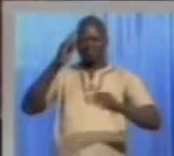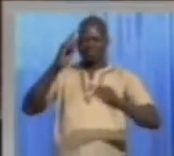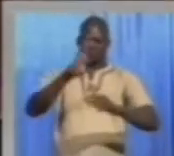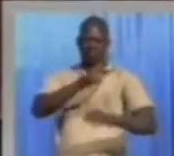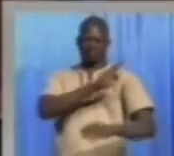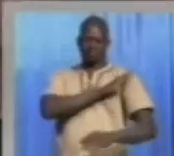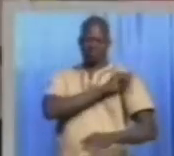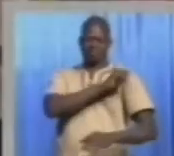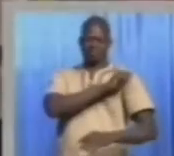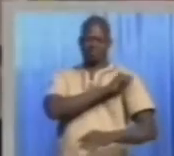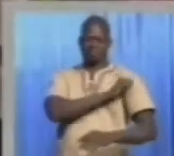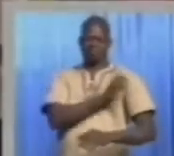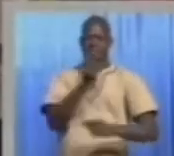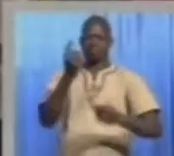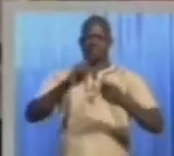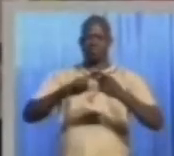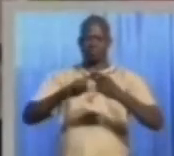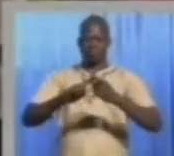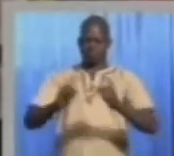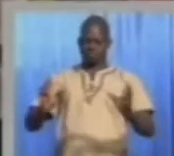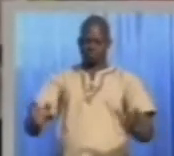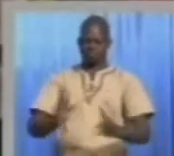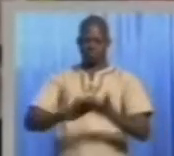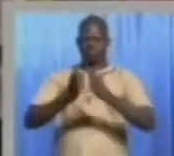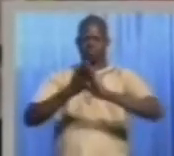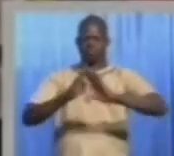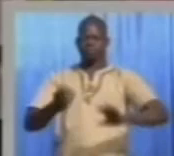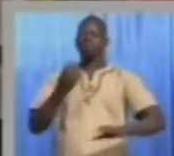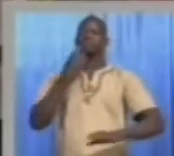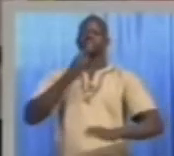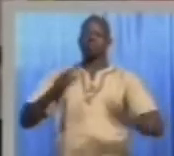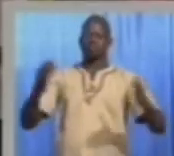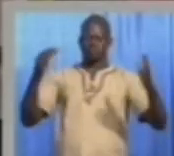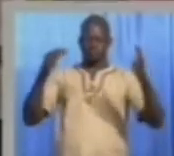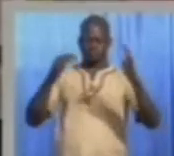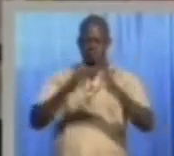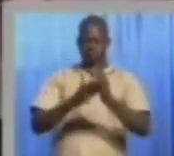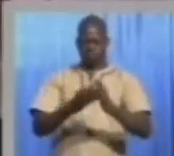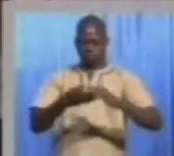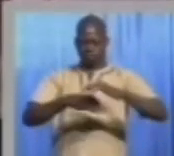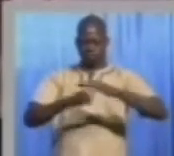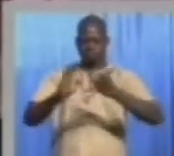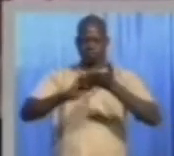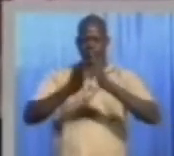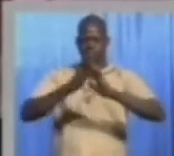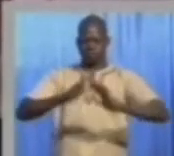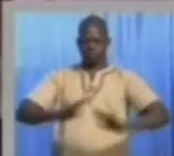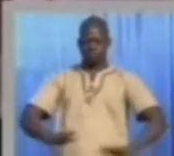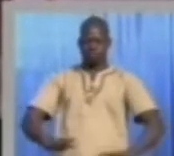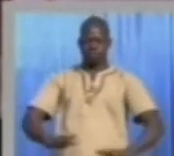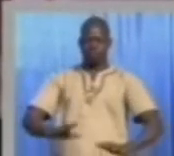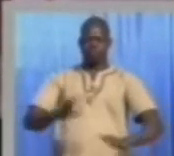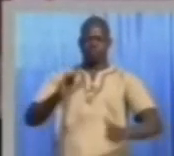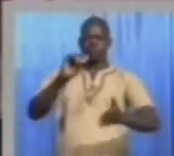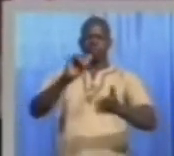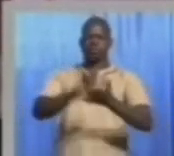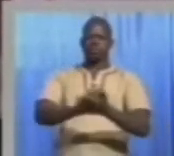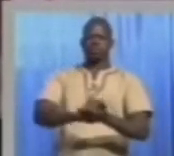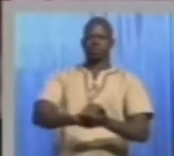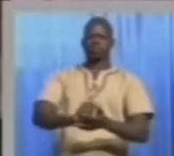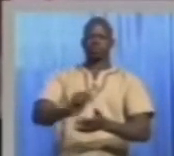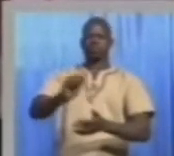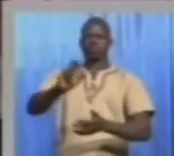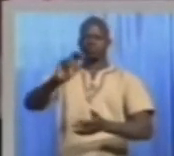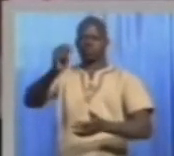Sankara, quand on prône la paix, on ne doit pas s'attaquer aux fondamentaux de la paix. Cette énième tentative de